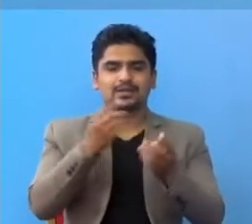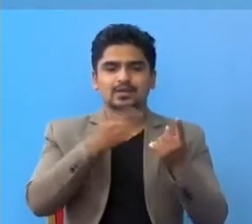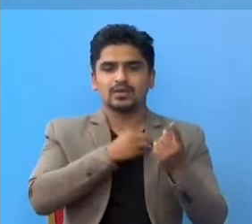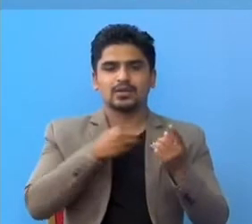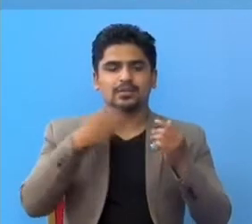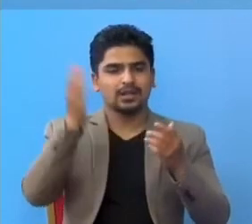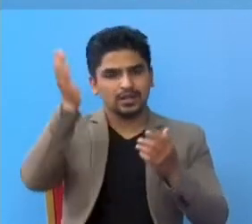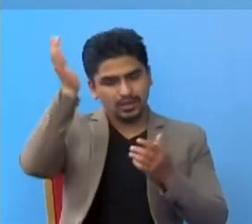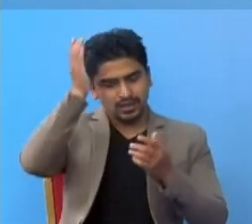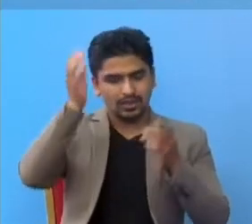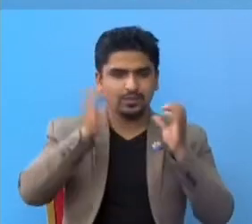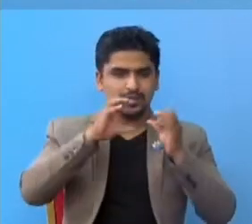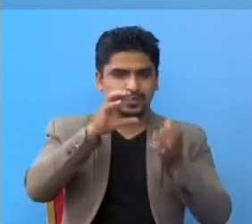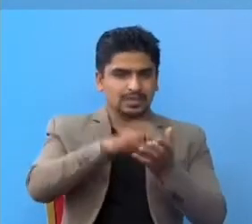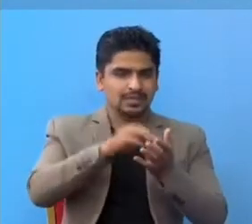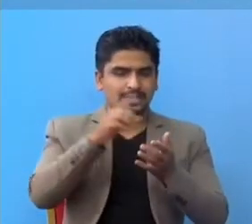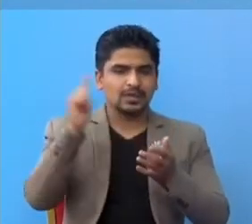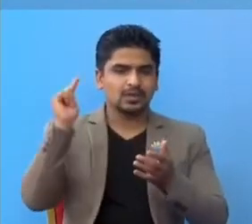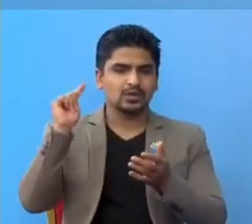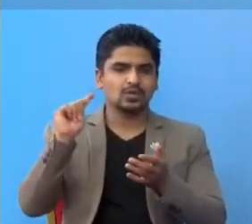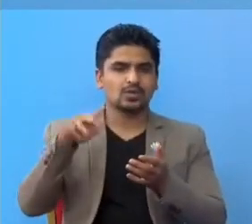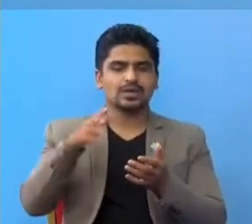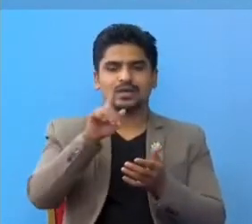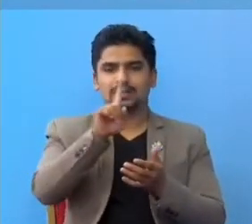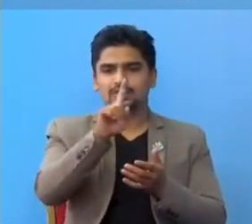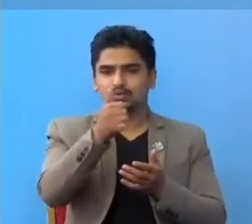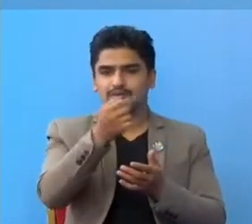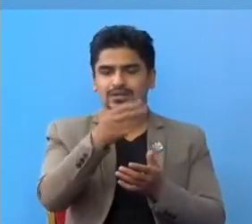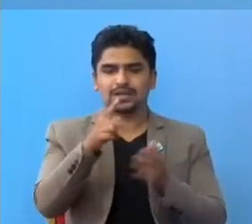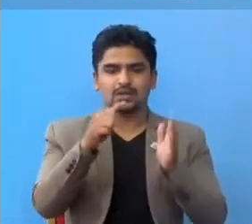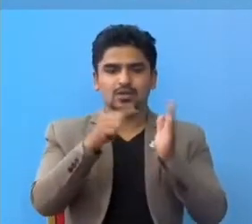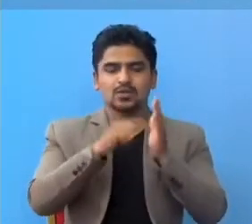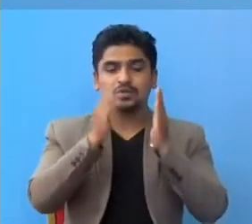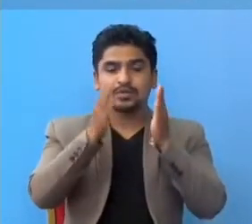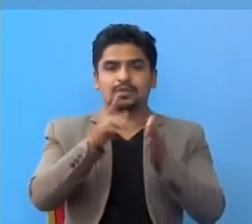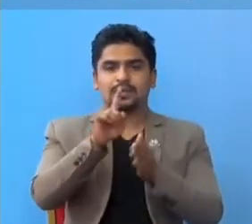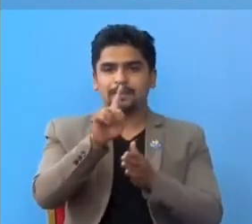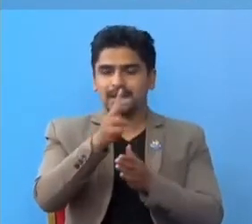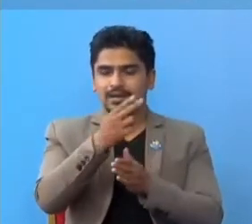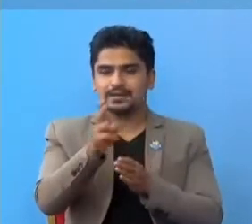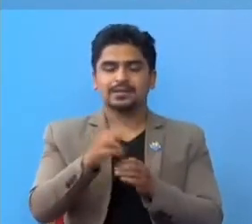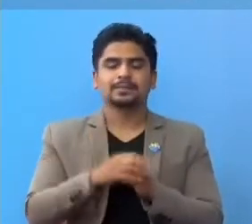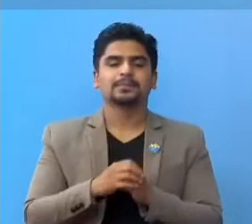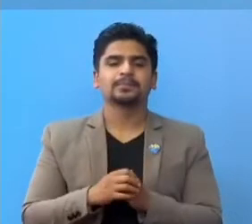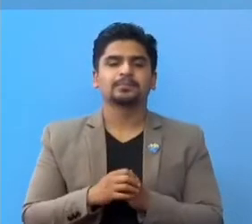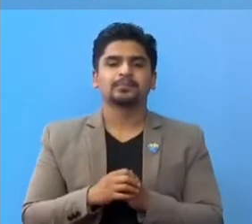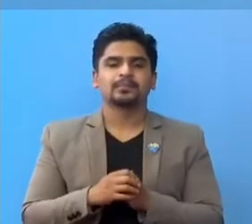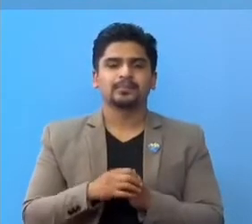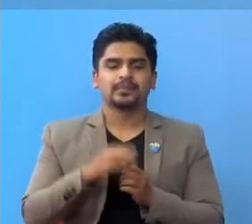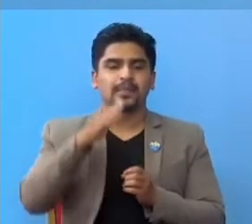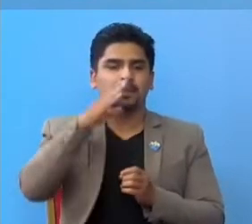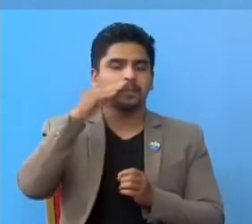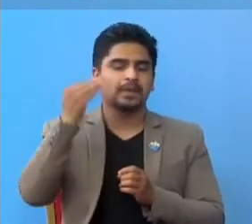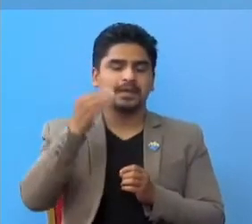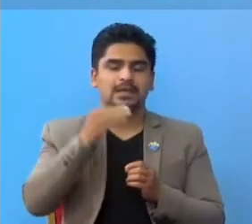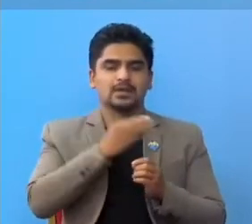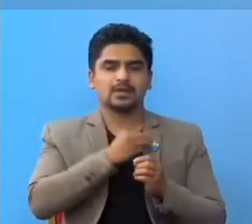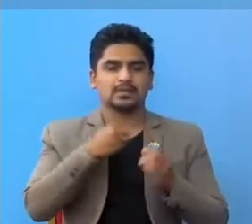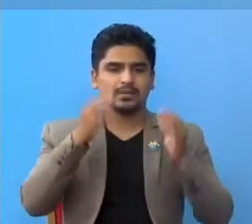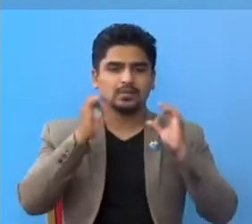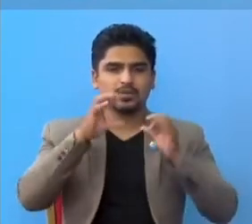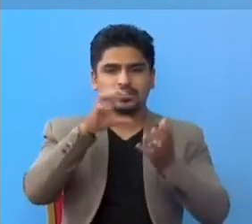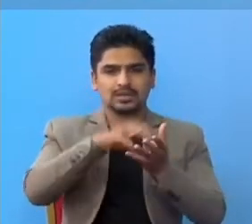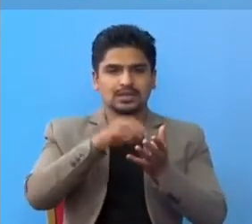धनगडी प्रयोक्षाला मा कईलाली का सोर जना र कंचनपूर का बार जना विरेंद्र अस्पताल प्रयोक्षाला